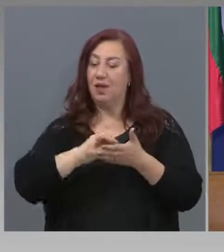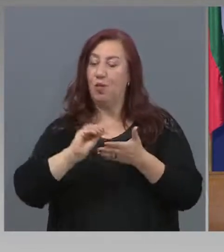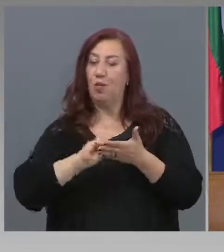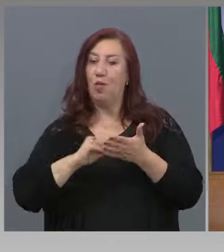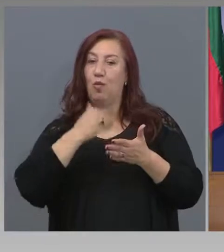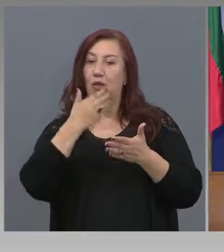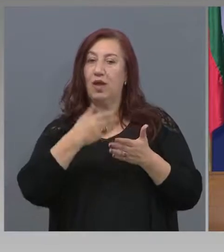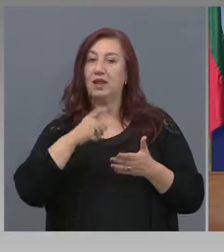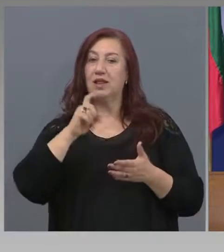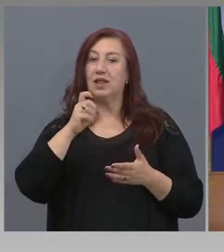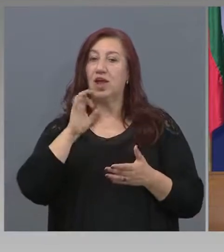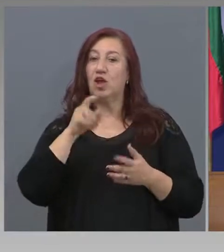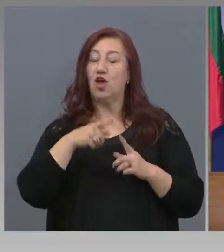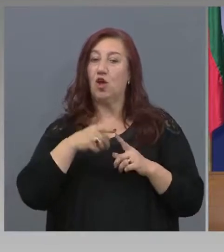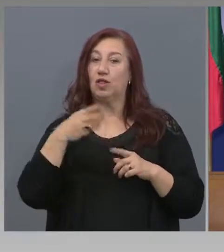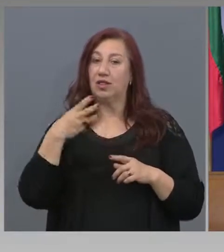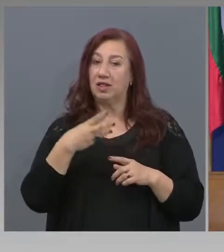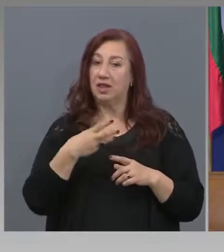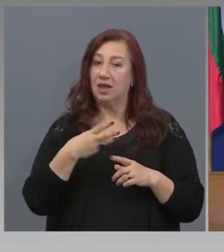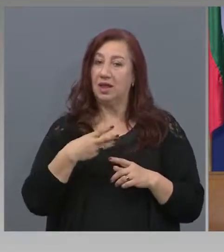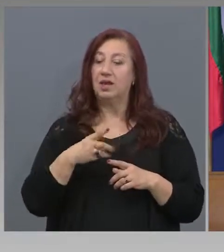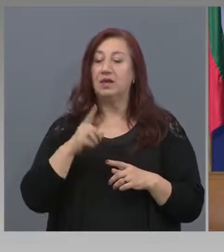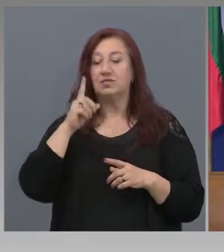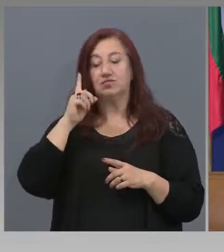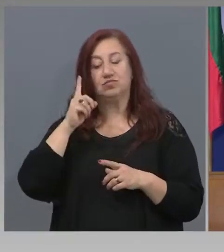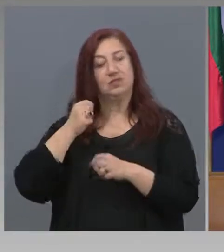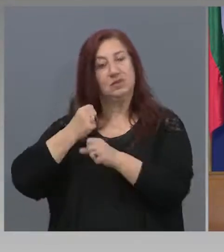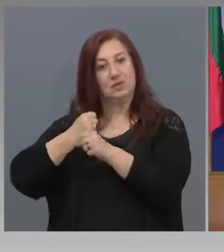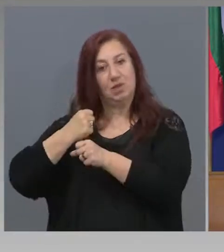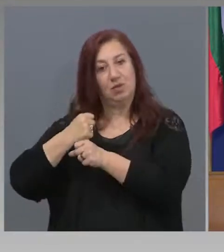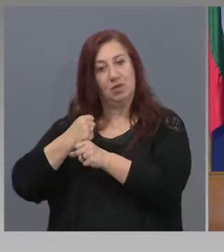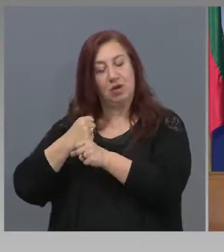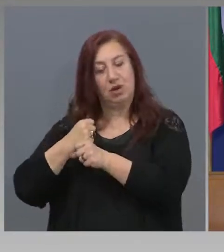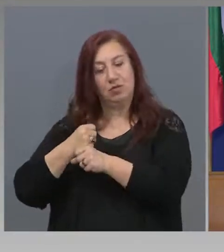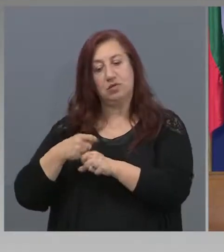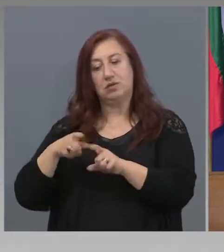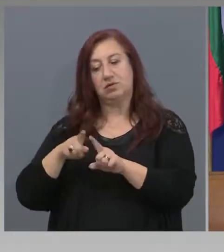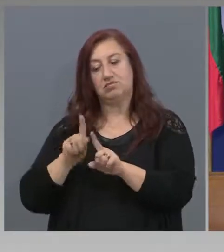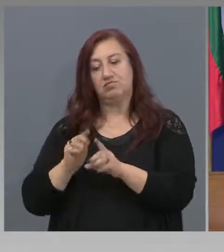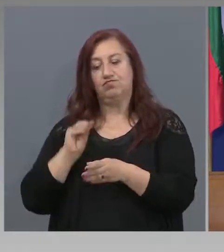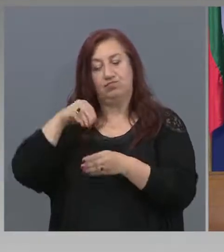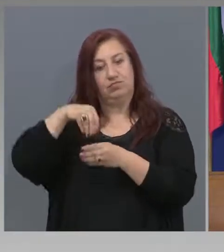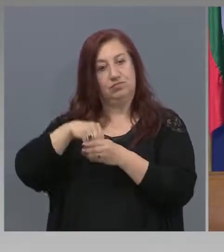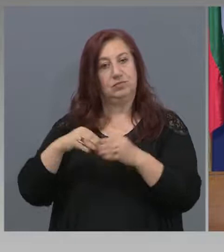даваш само за работа, в която смяташ да участваш.